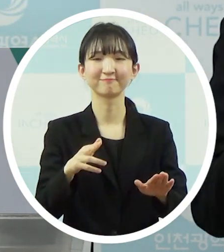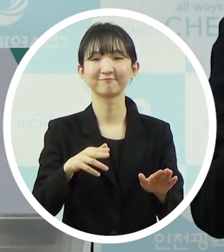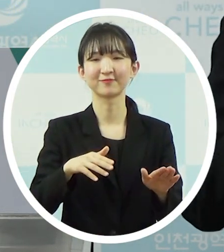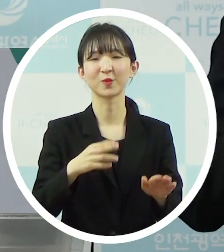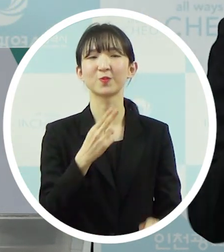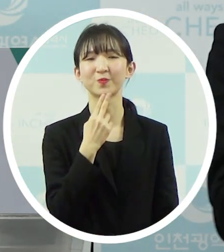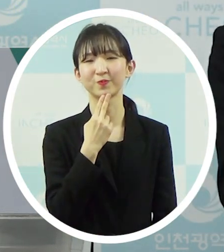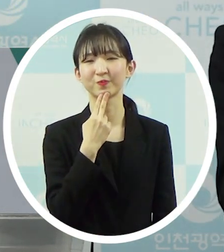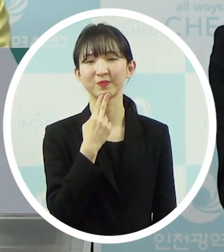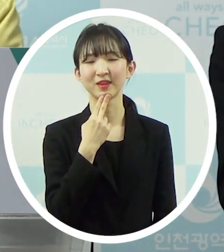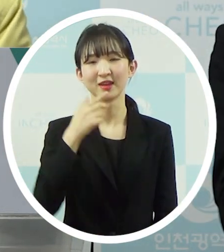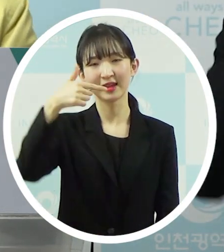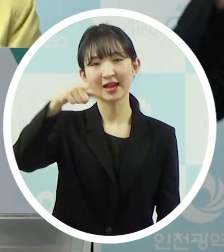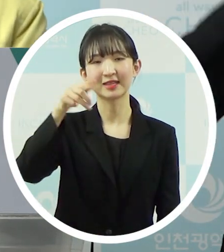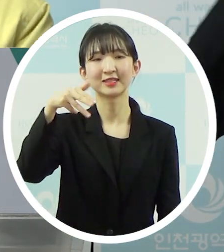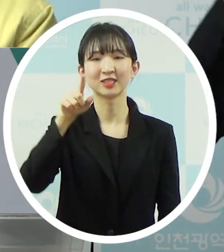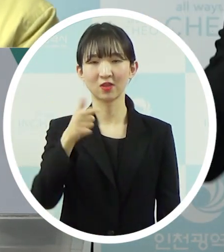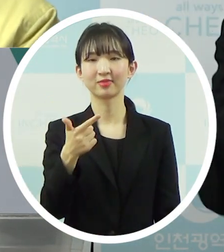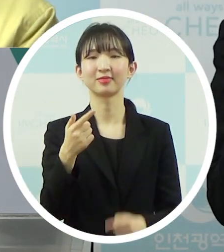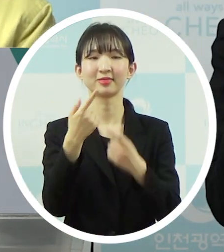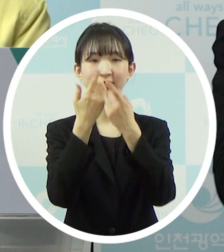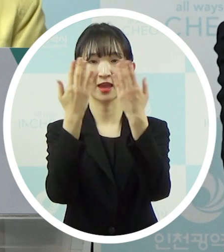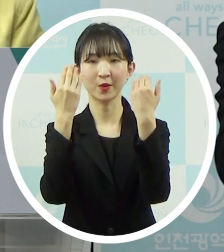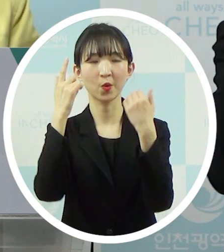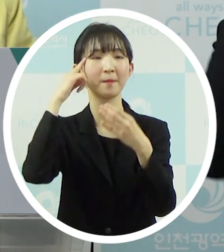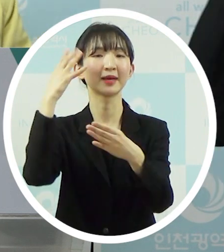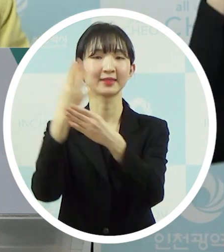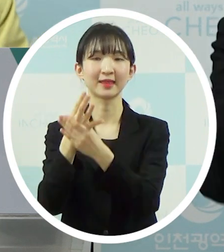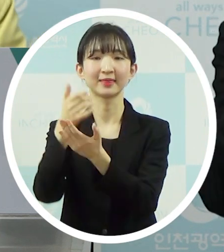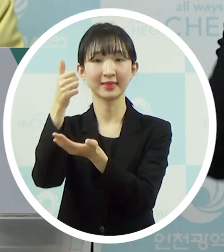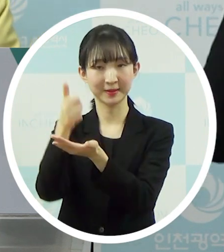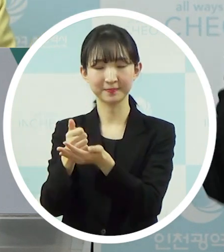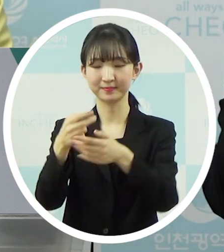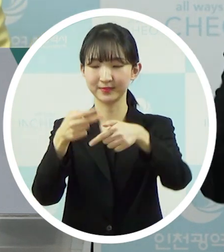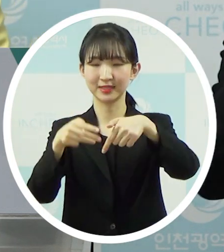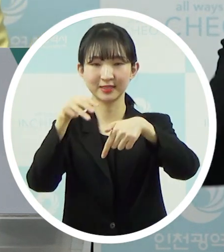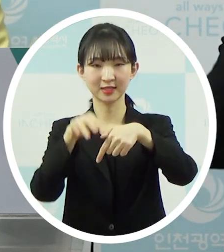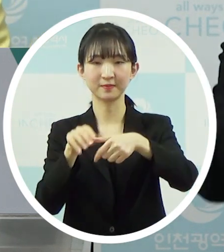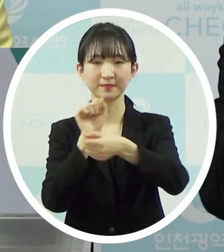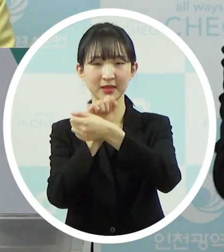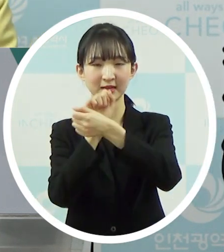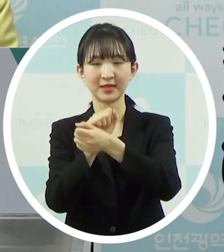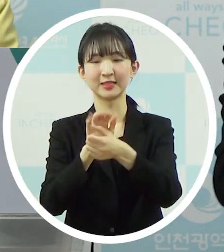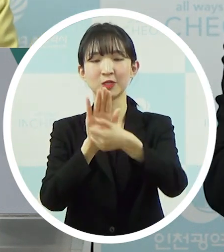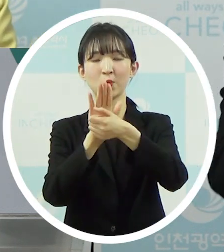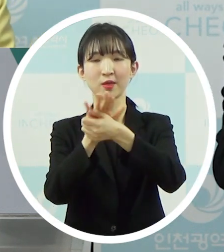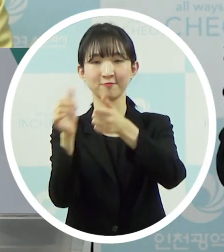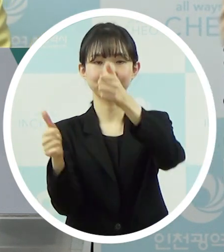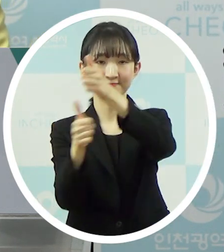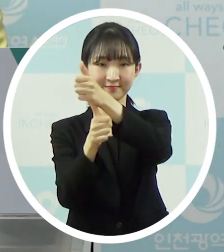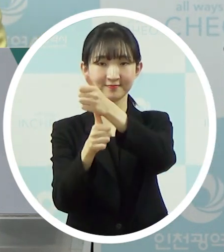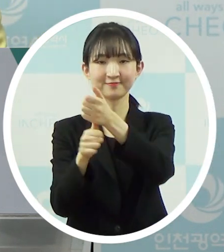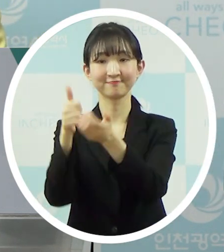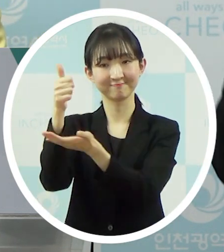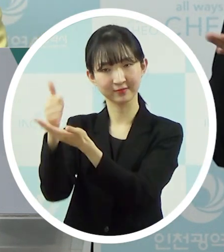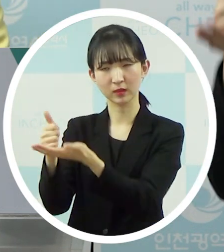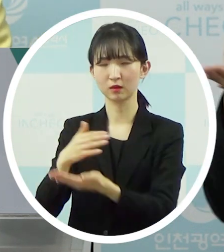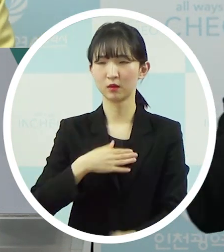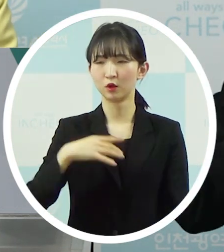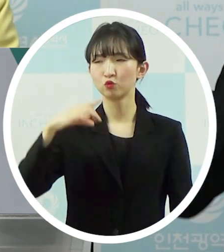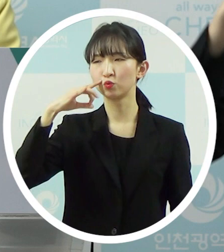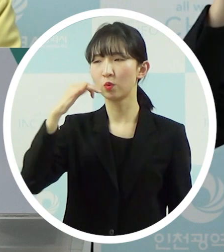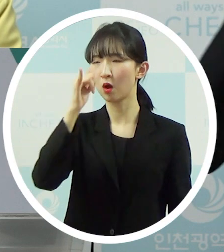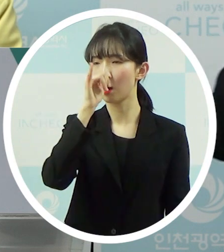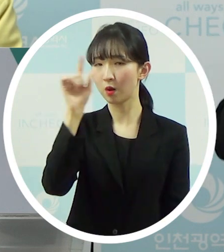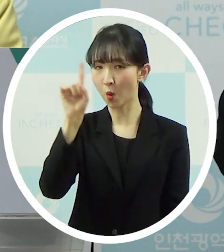가천의대 예방의학과 고감킬 박사님입니다. 우리 인천시 감염병 지원단 부단장이십니다. 궁금한 게 있는데 저희가